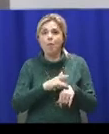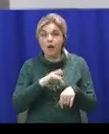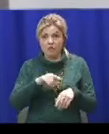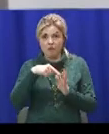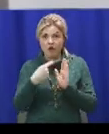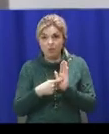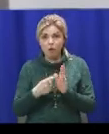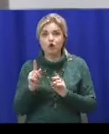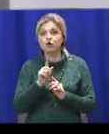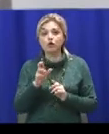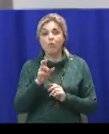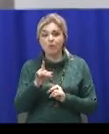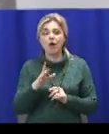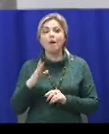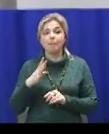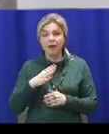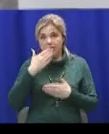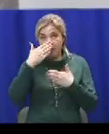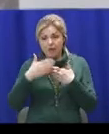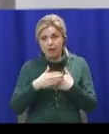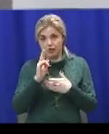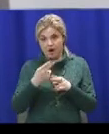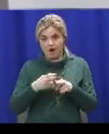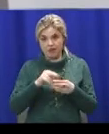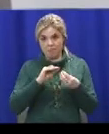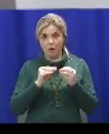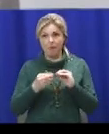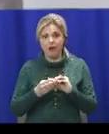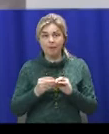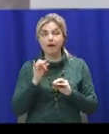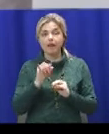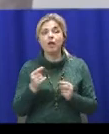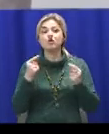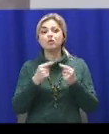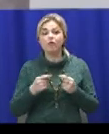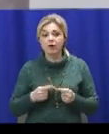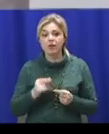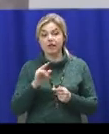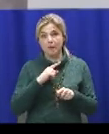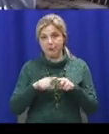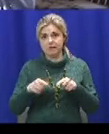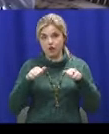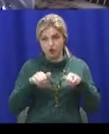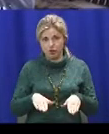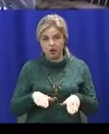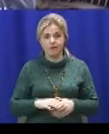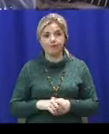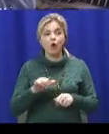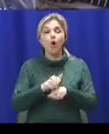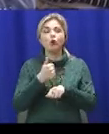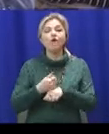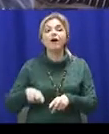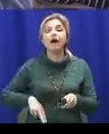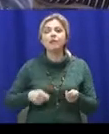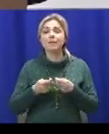можна бути ближче до цієї проблеми, ну і, відповідно, ускорено їх вирішити. Голова адміністрації